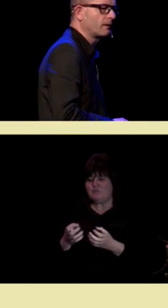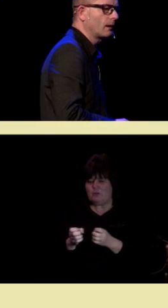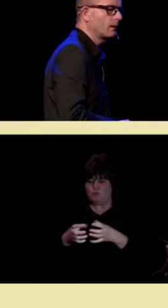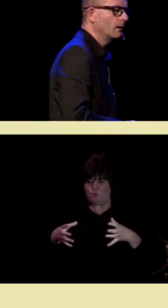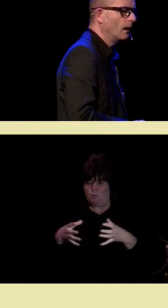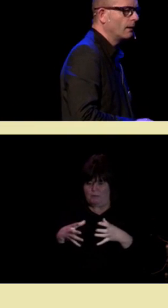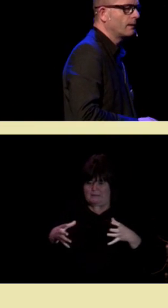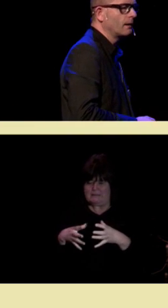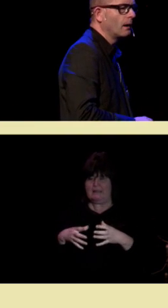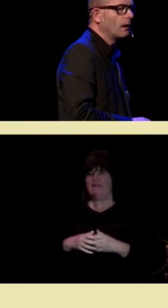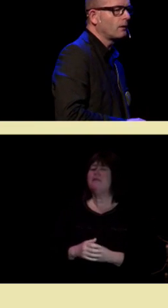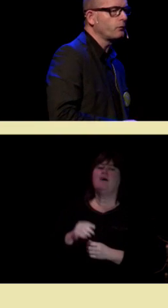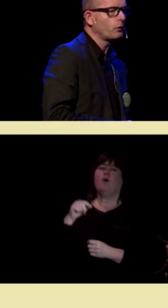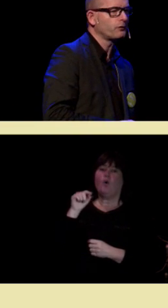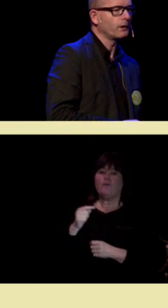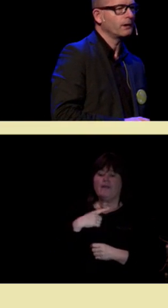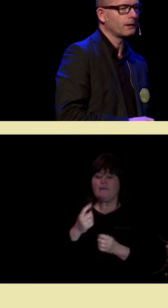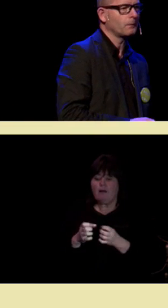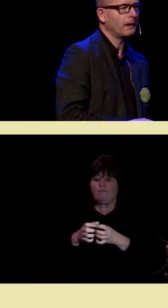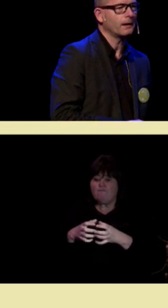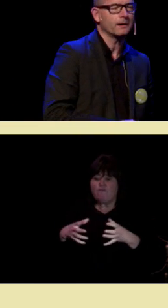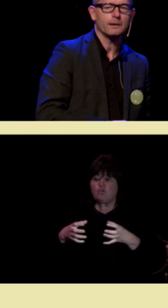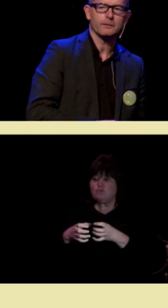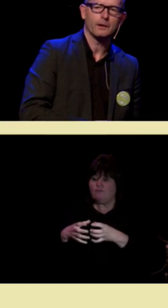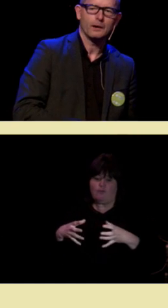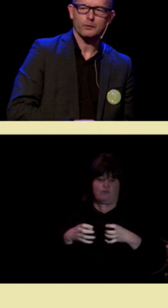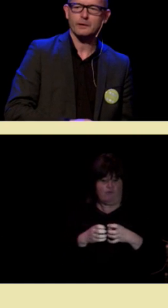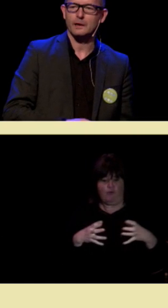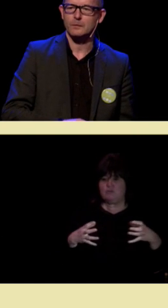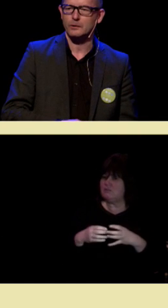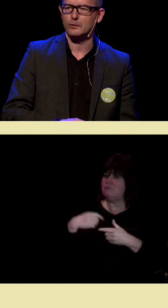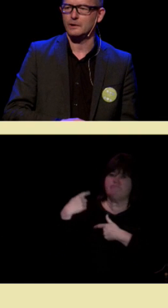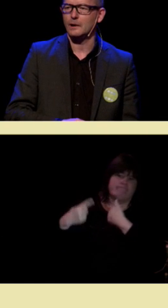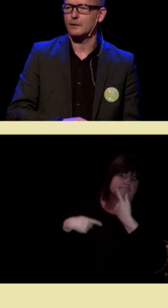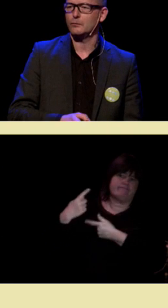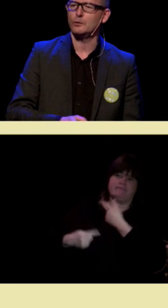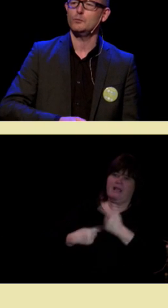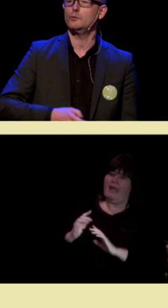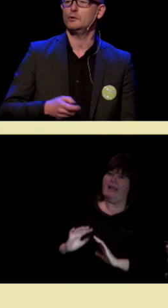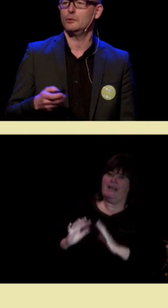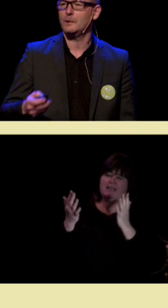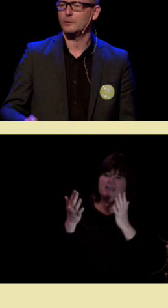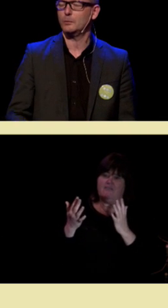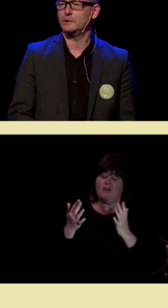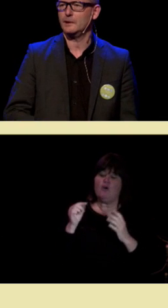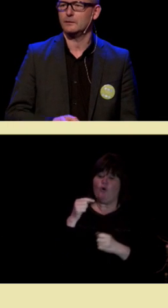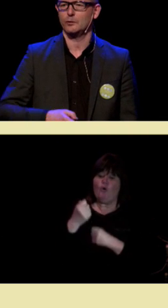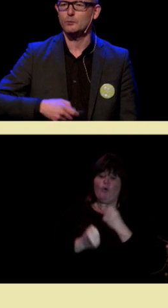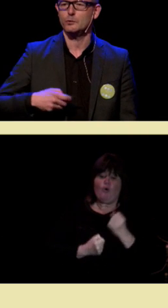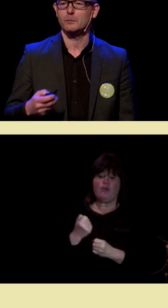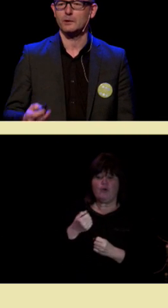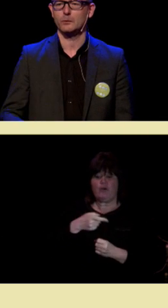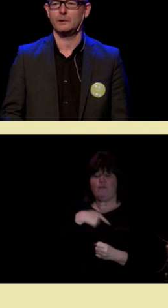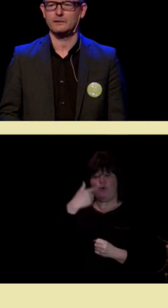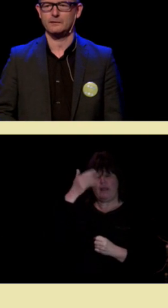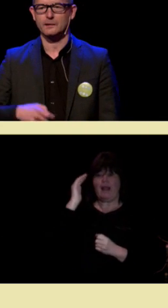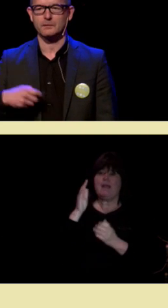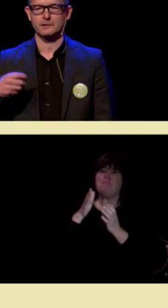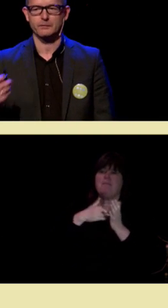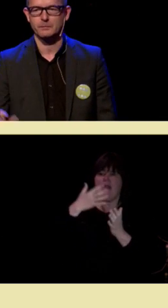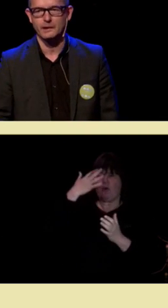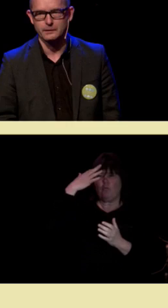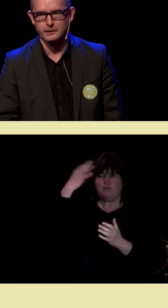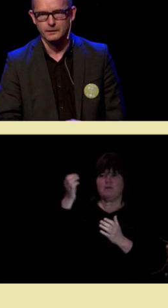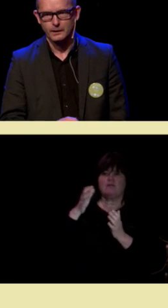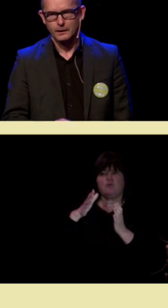kompleksiteten, den kan vokse gjennom hele livet, og dermed gjøre hjernen vår mye mer kompetent, og mye mer kompleks etter